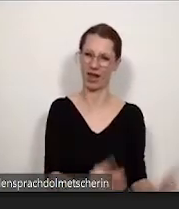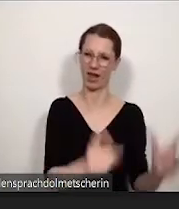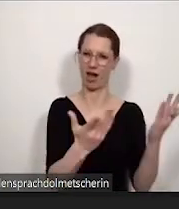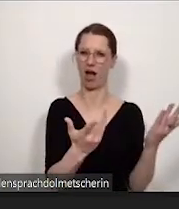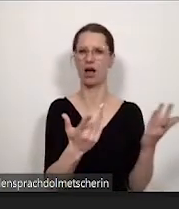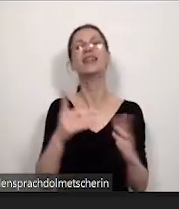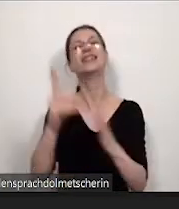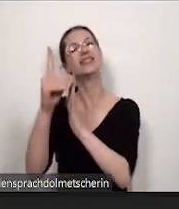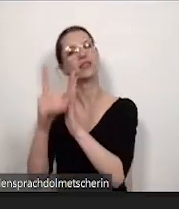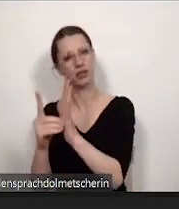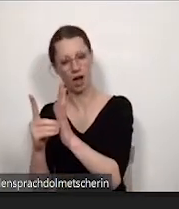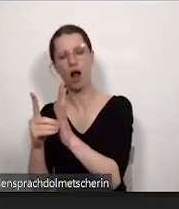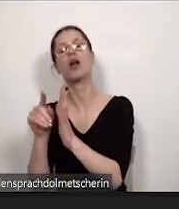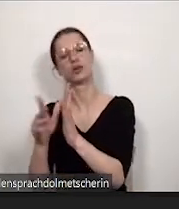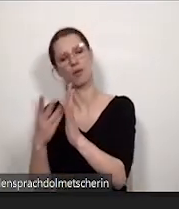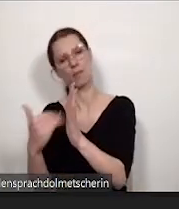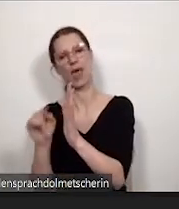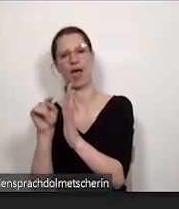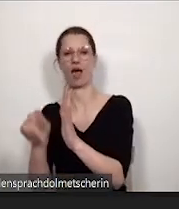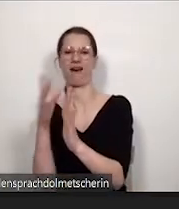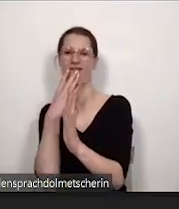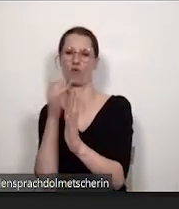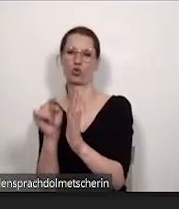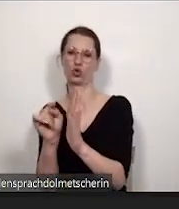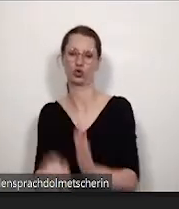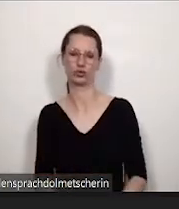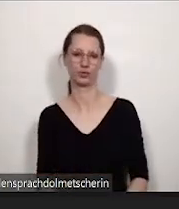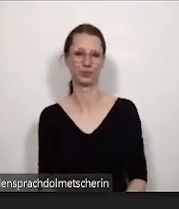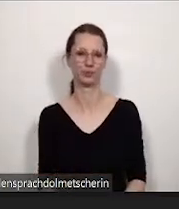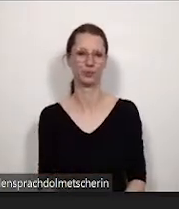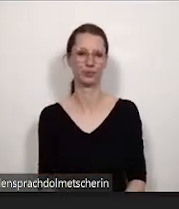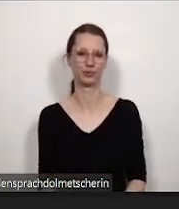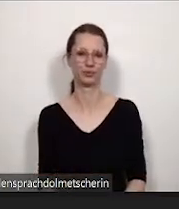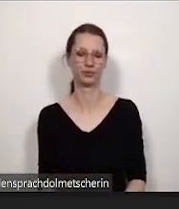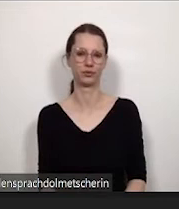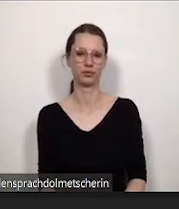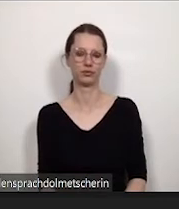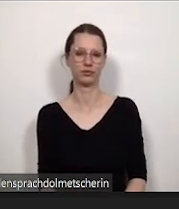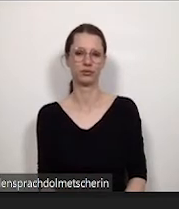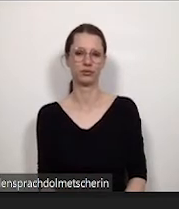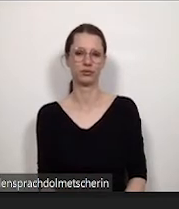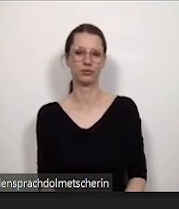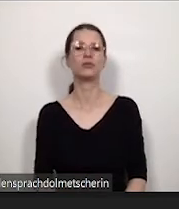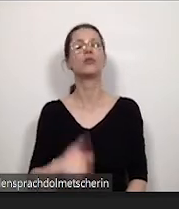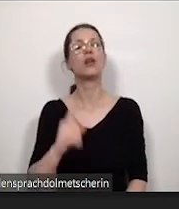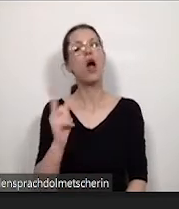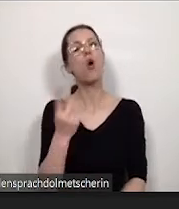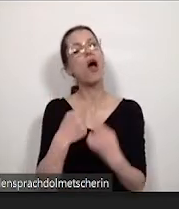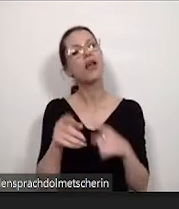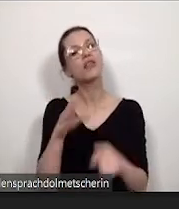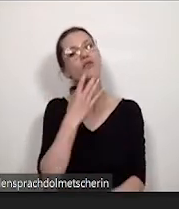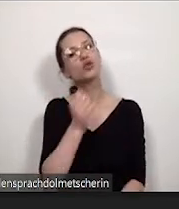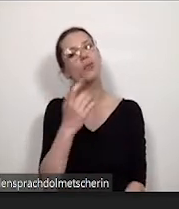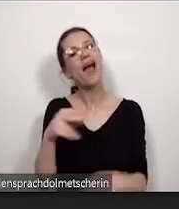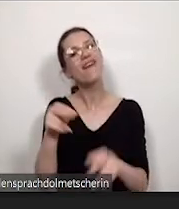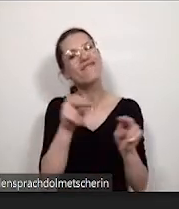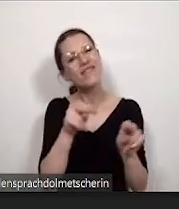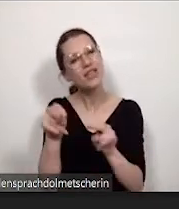höher im Kurs und wurde mehr gewünscht und des Weiteren war auch der Wunsch nach mehr Videos,